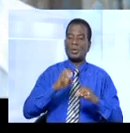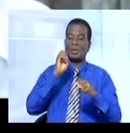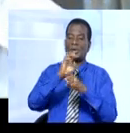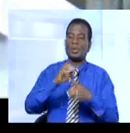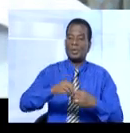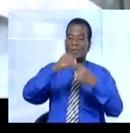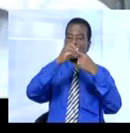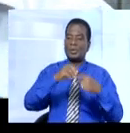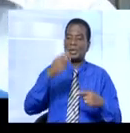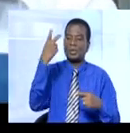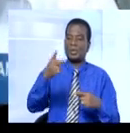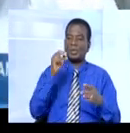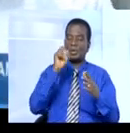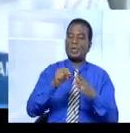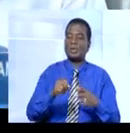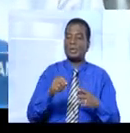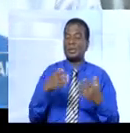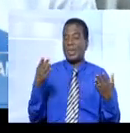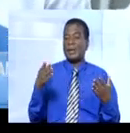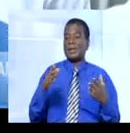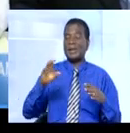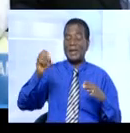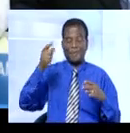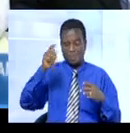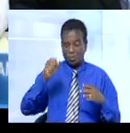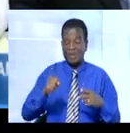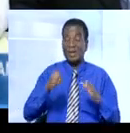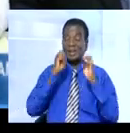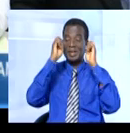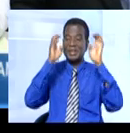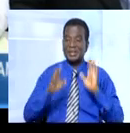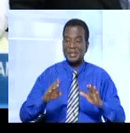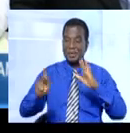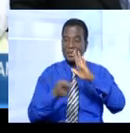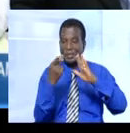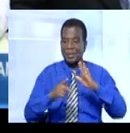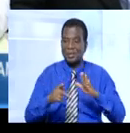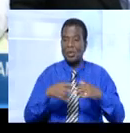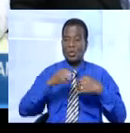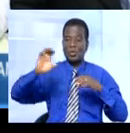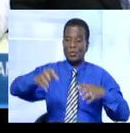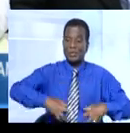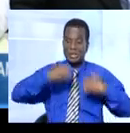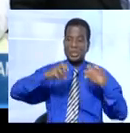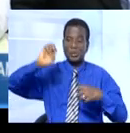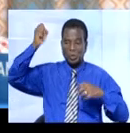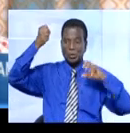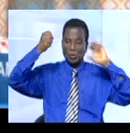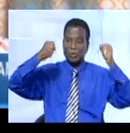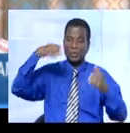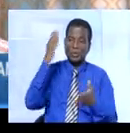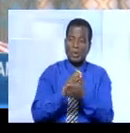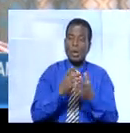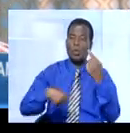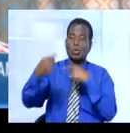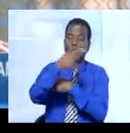Ces deux points ont justifié un arrêt de travail des éducateurs pré-scolaires de Côte d'Ivoire depuis le 3 mars dernier. Aujourd'hui, le